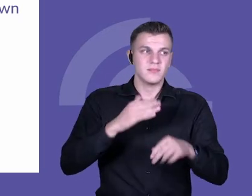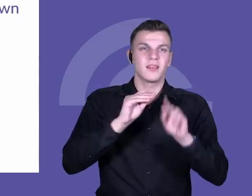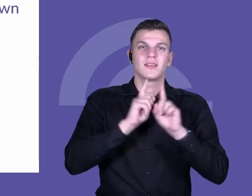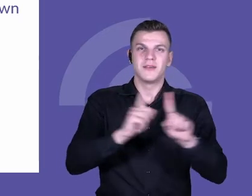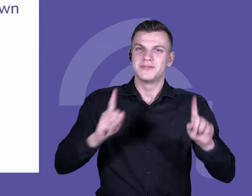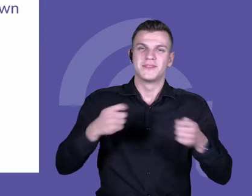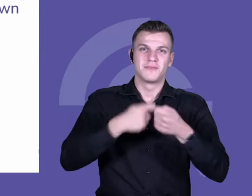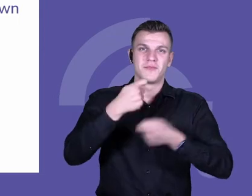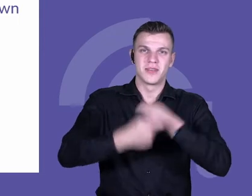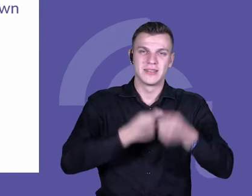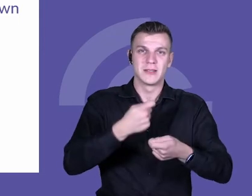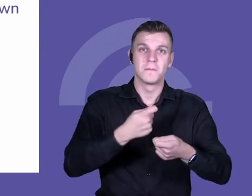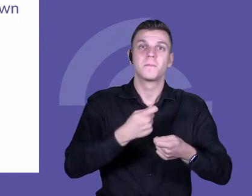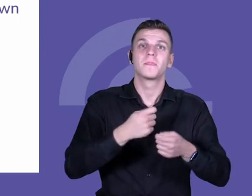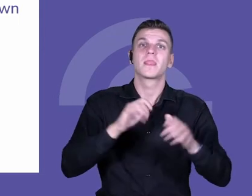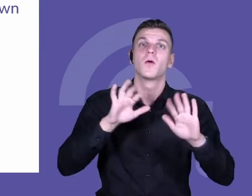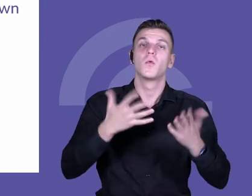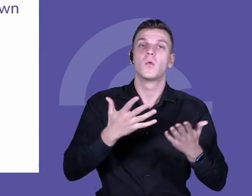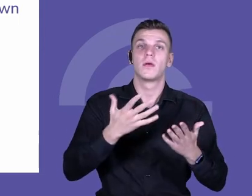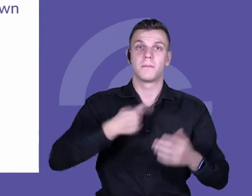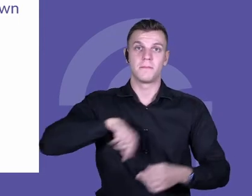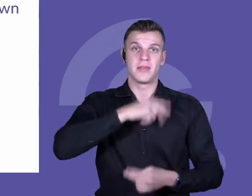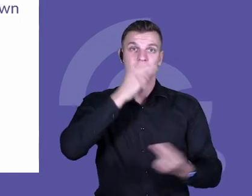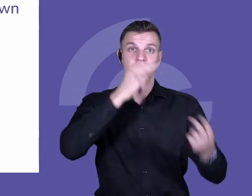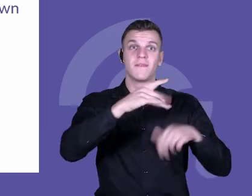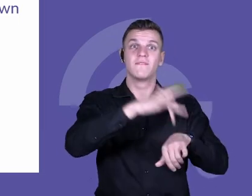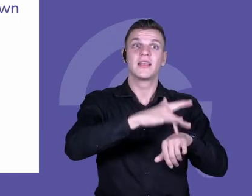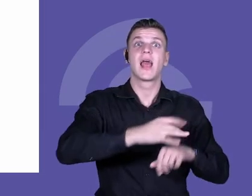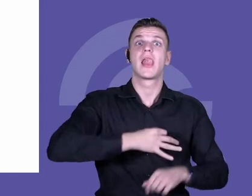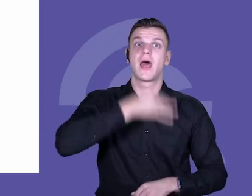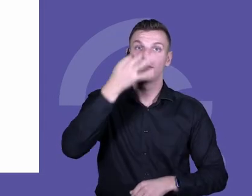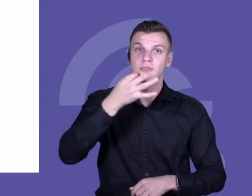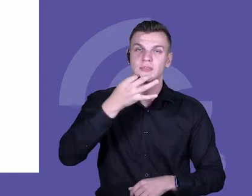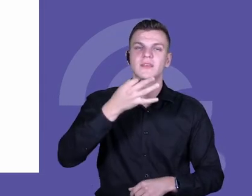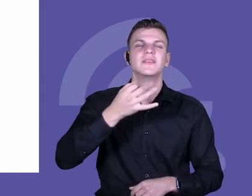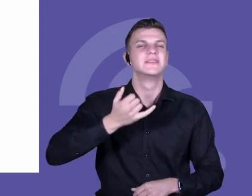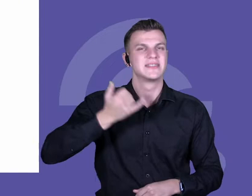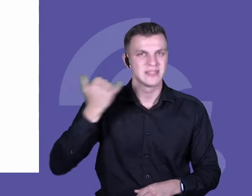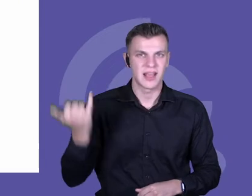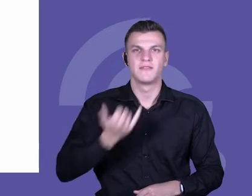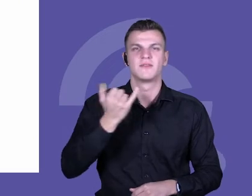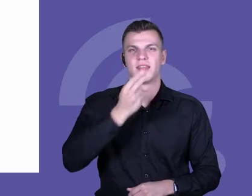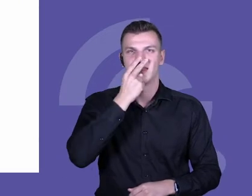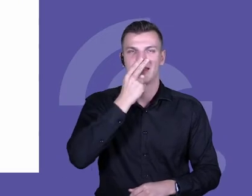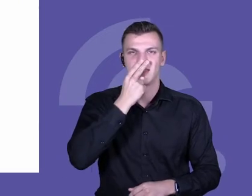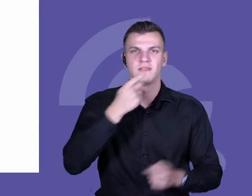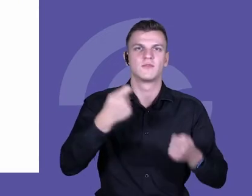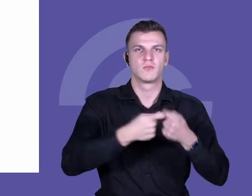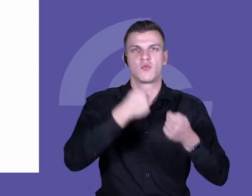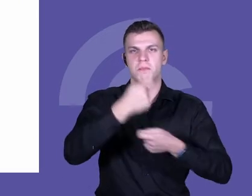wyższych wyników uczniów, ale tam, gdzie widzimy te wyższe wyniki, zawsze za tym stoi też